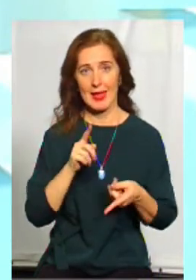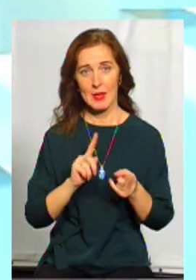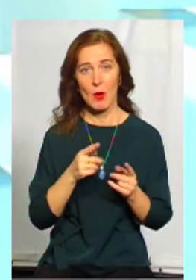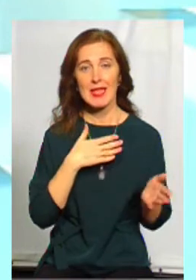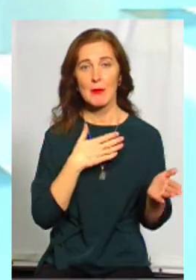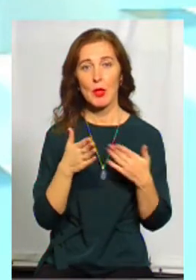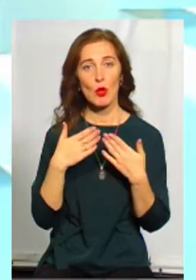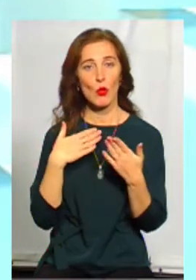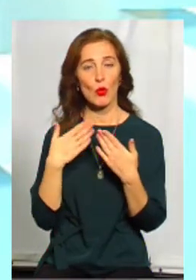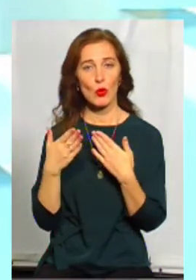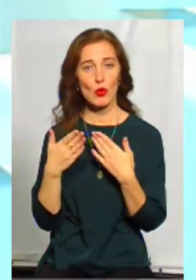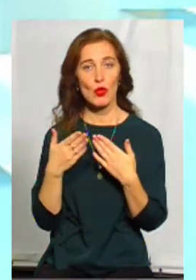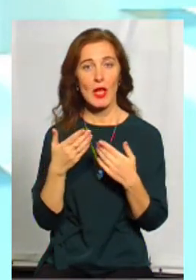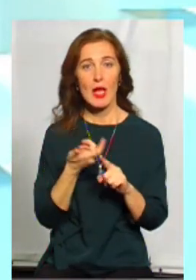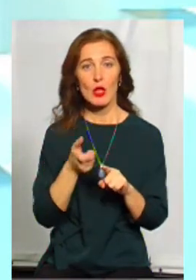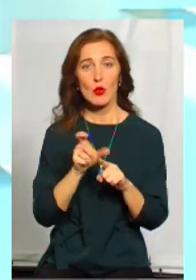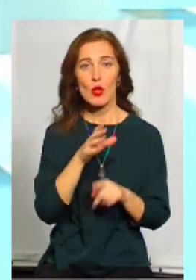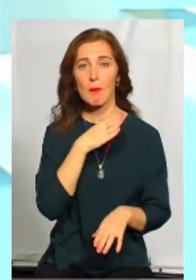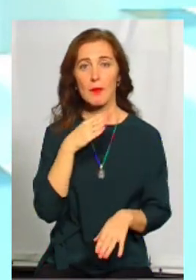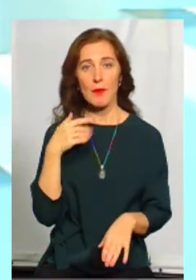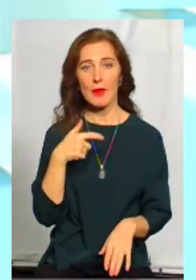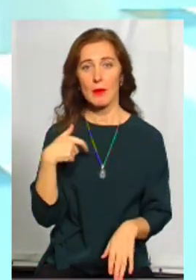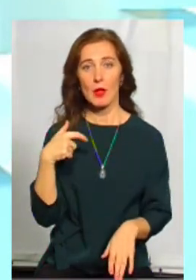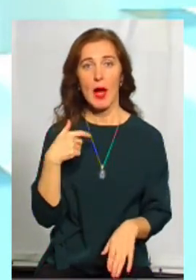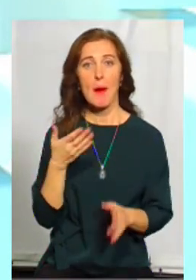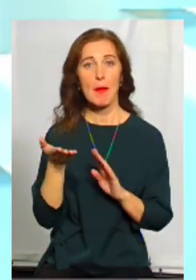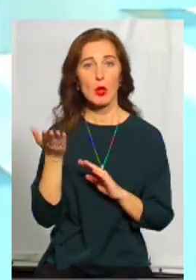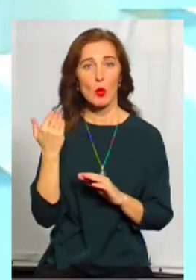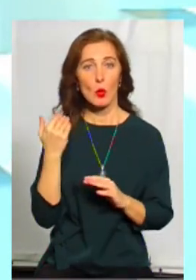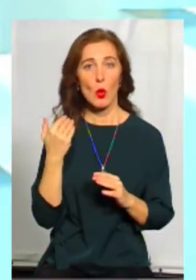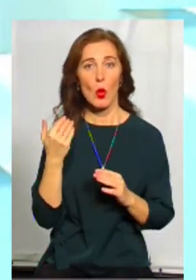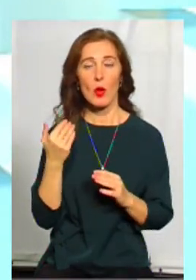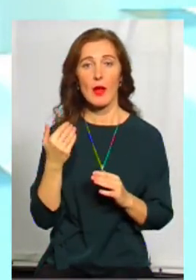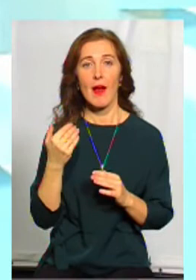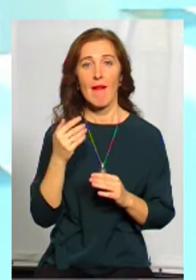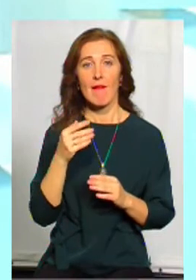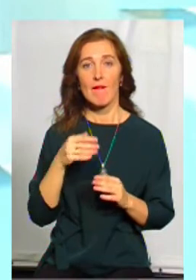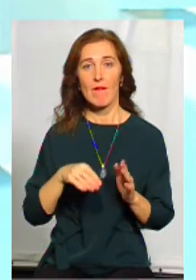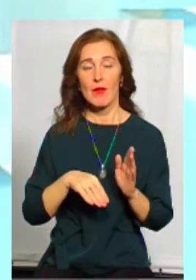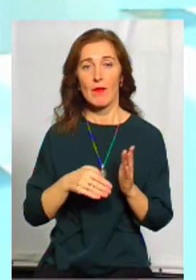спілкуючись з дуже багатьма депутатками минулого скликання Верховної Ради,